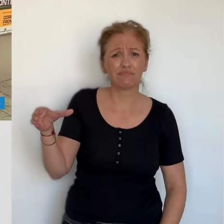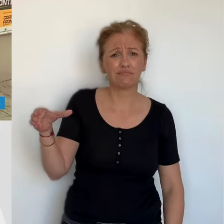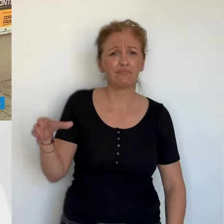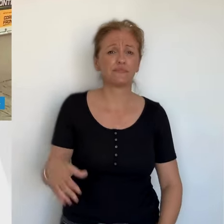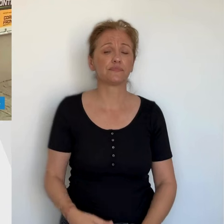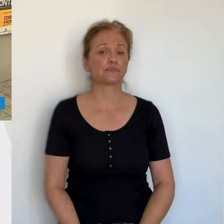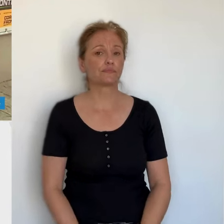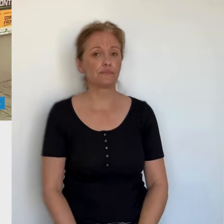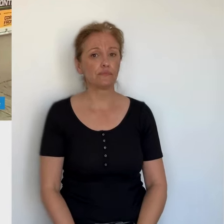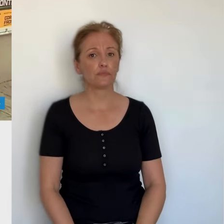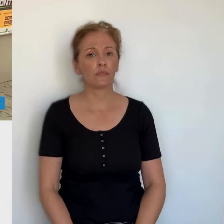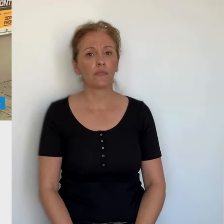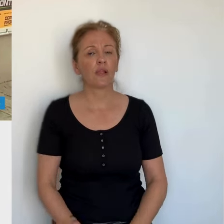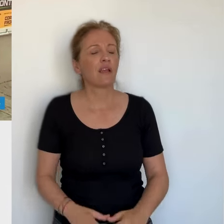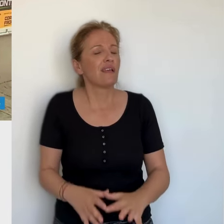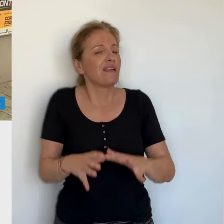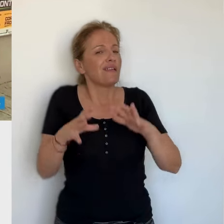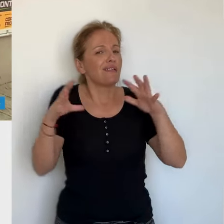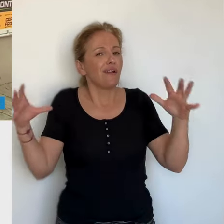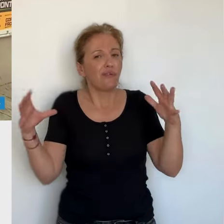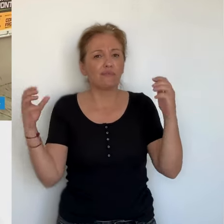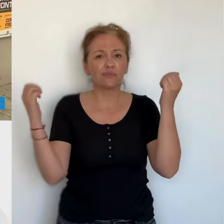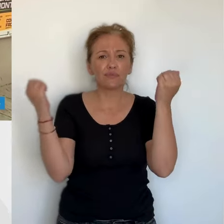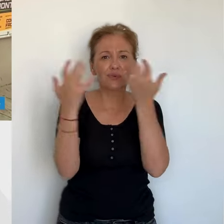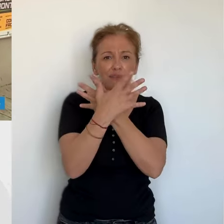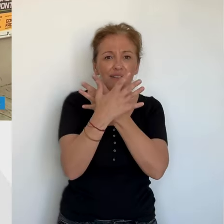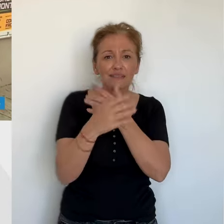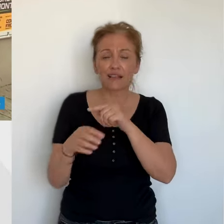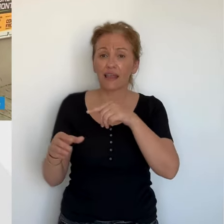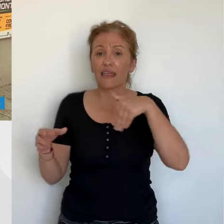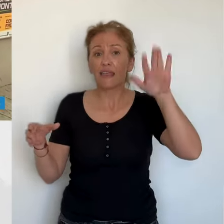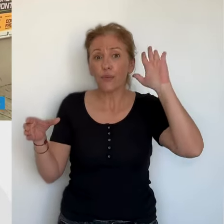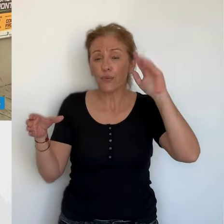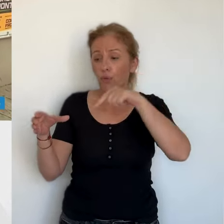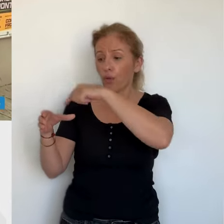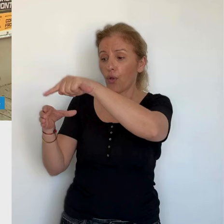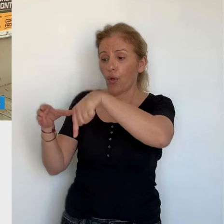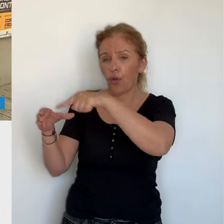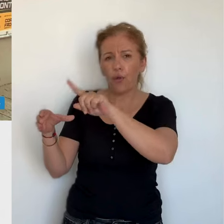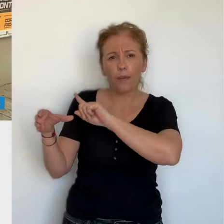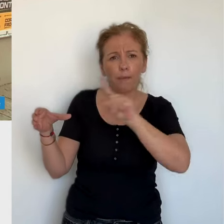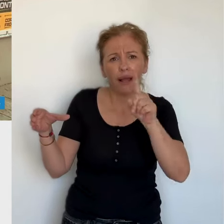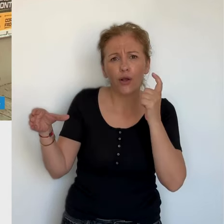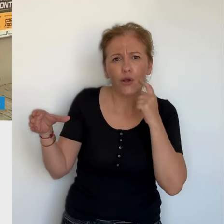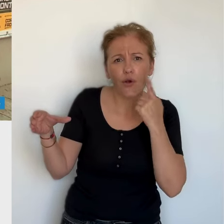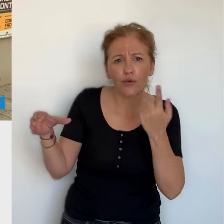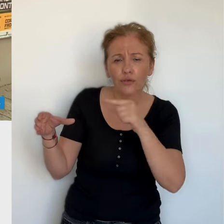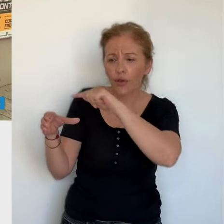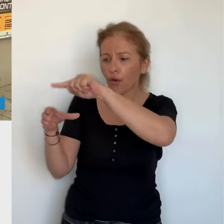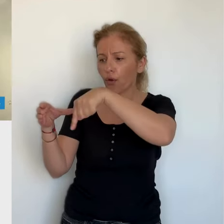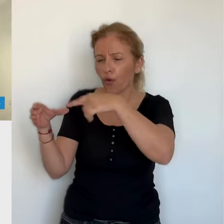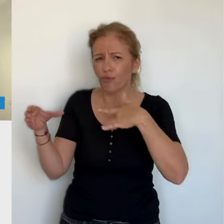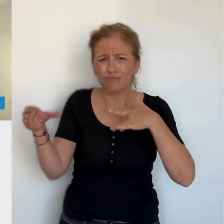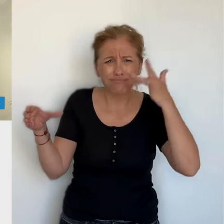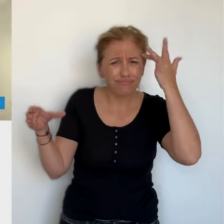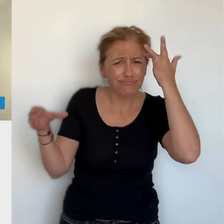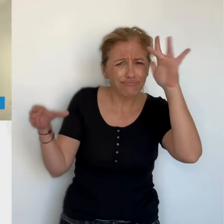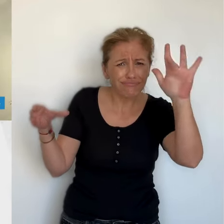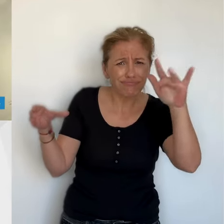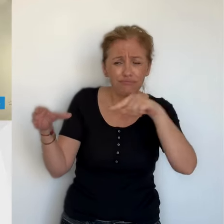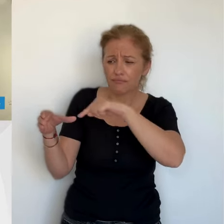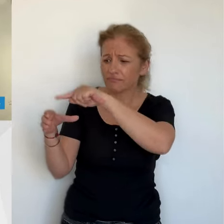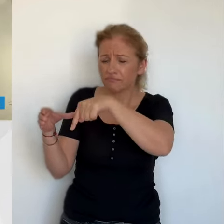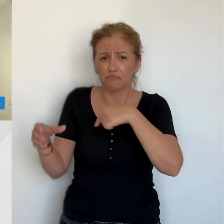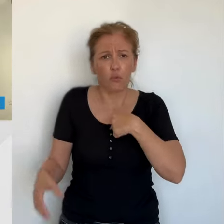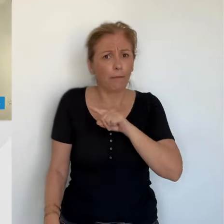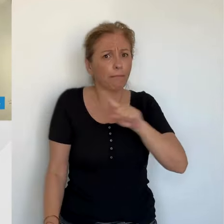uniquement un produit parce que c la première fois qu'on voit des personnes qui sont élues et qu'on ne connaît absolument pas. C'est une